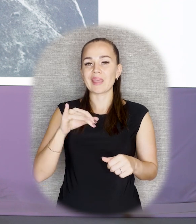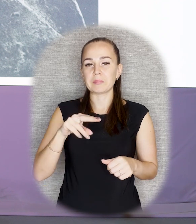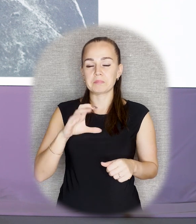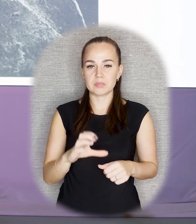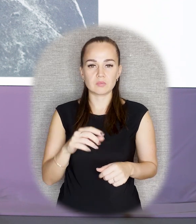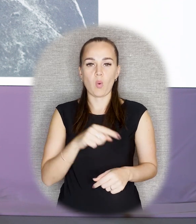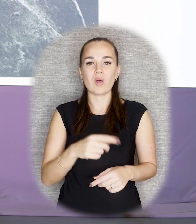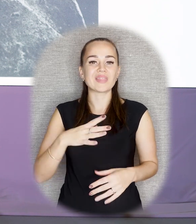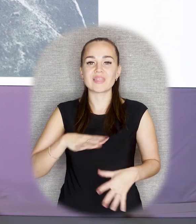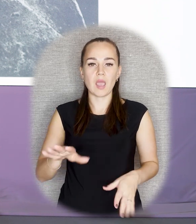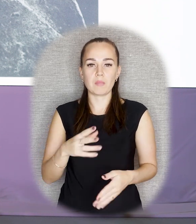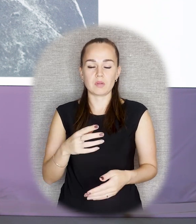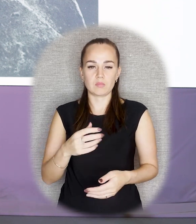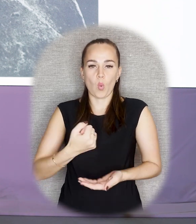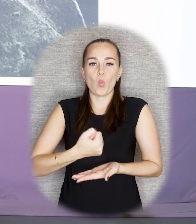утвержден.